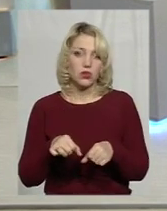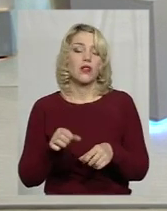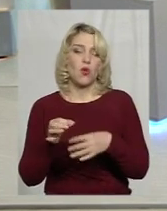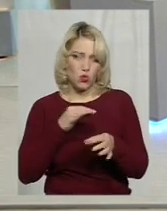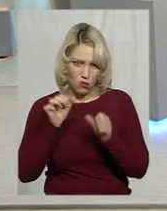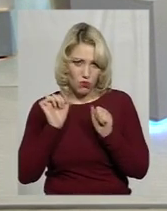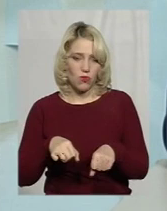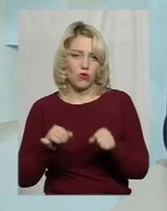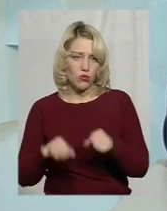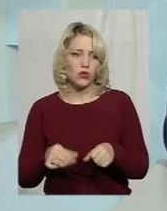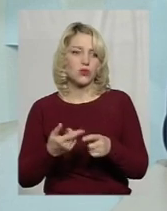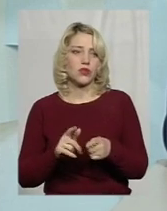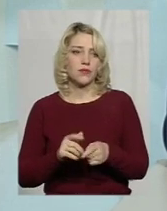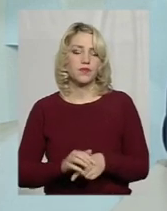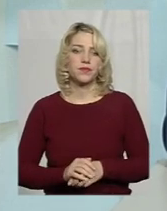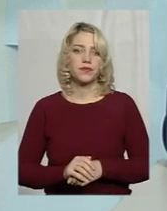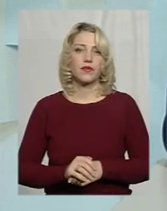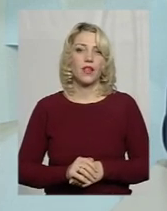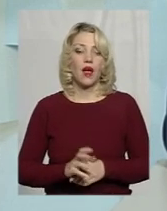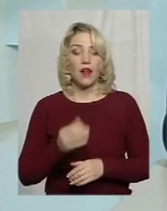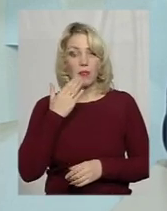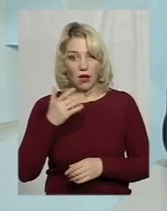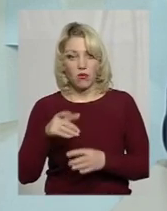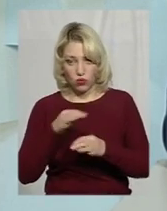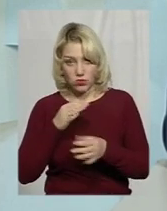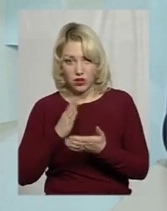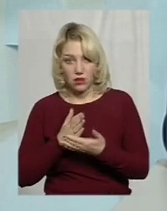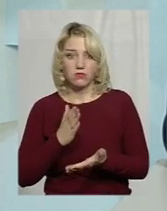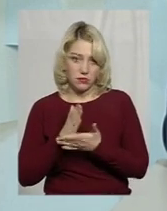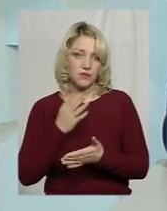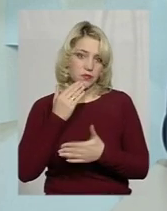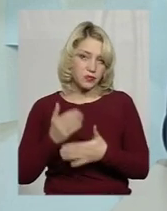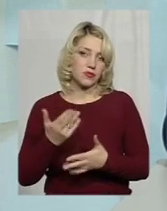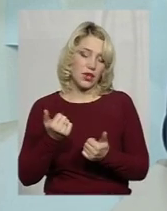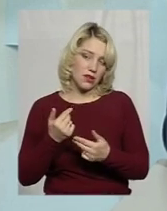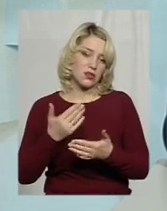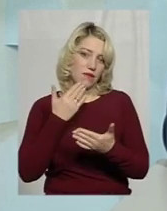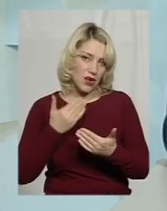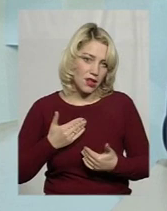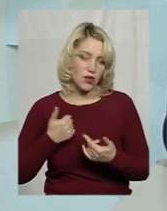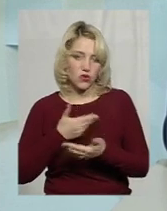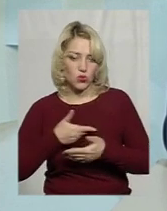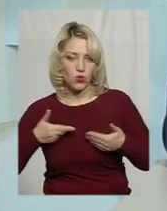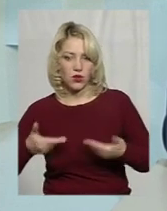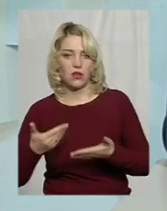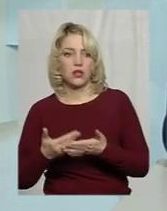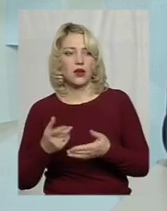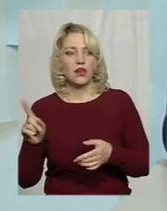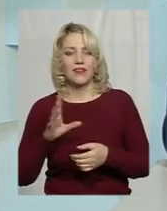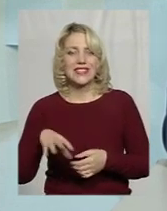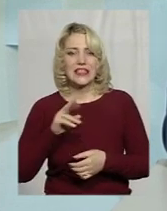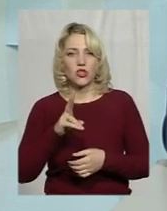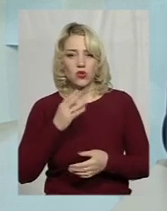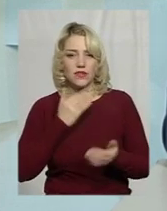можуть, можуть проконсультувати. консультують? Звісно, консультують. Люди звертаються всі. Я вам так скажу, всі, що до нас